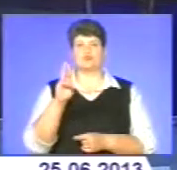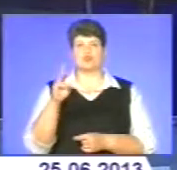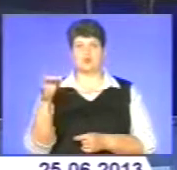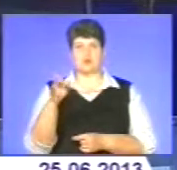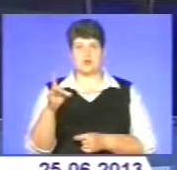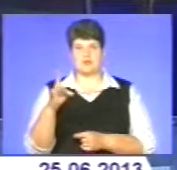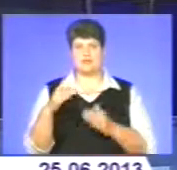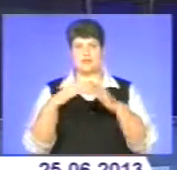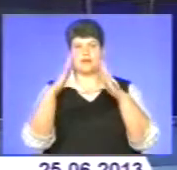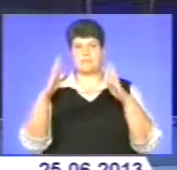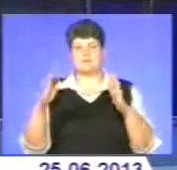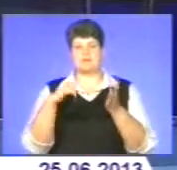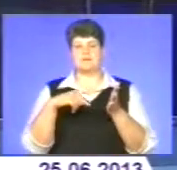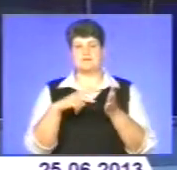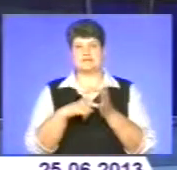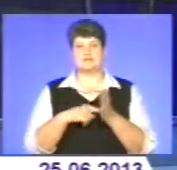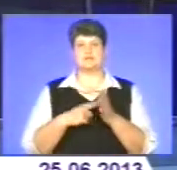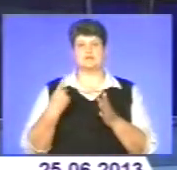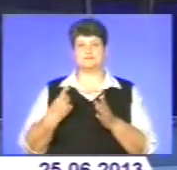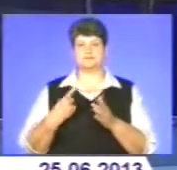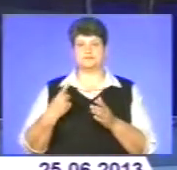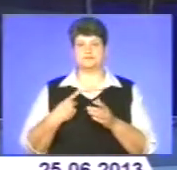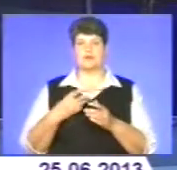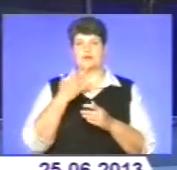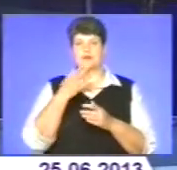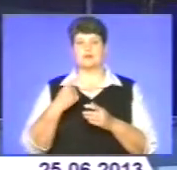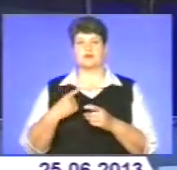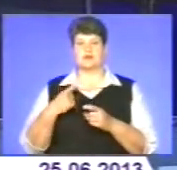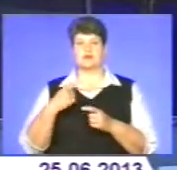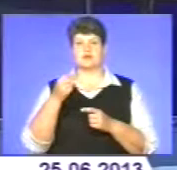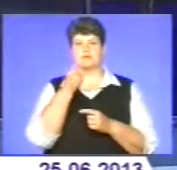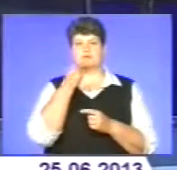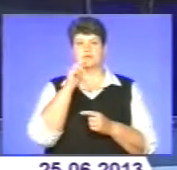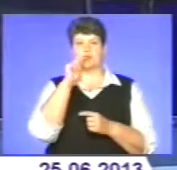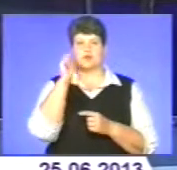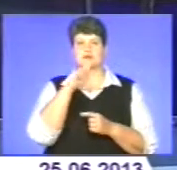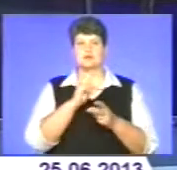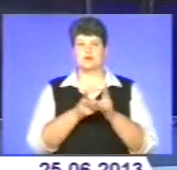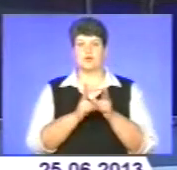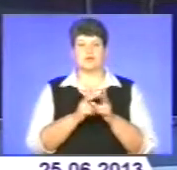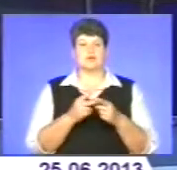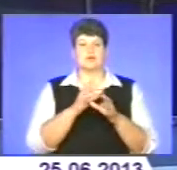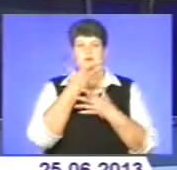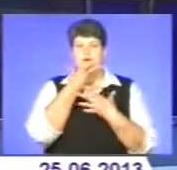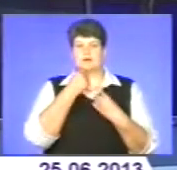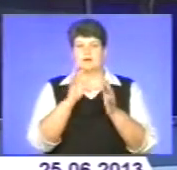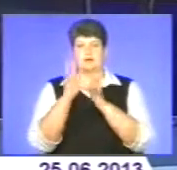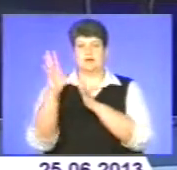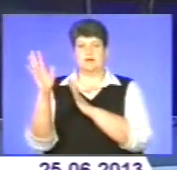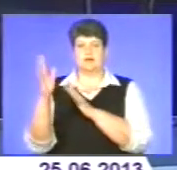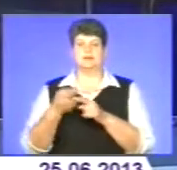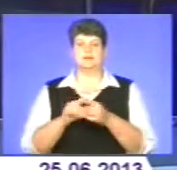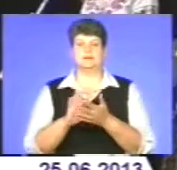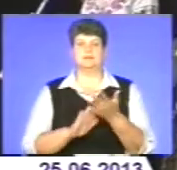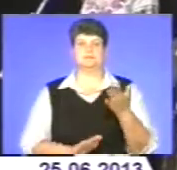Наметове містечко народних майстрів, смачні наїдки української кухні, велична краса лісів. Про це у наступному сюжеті.